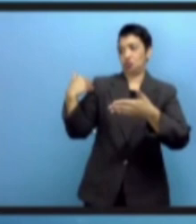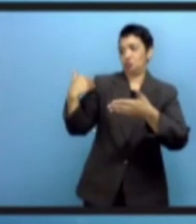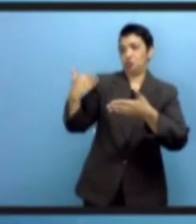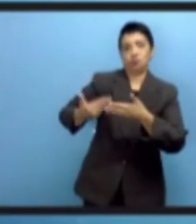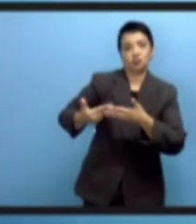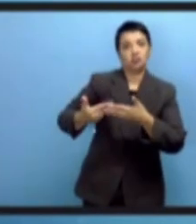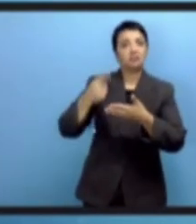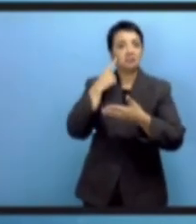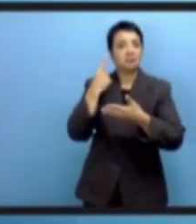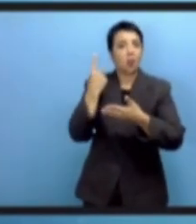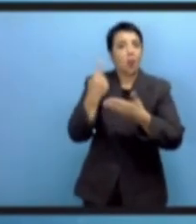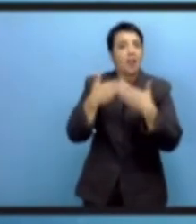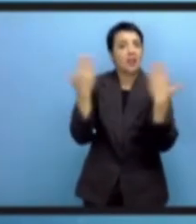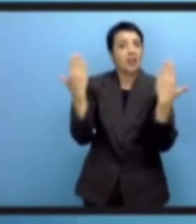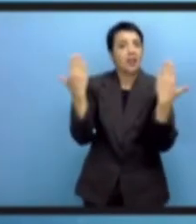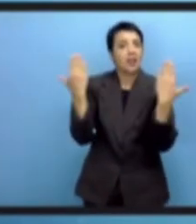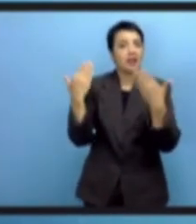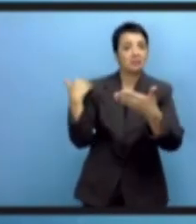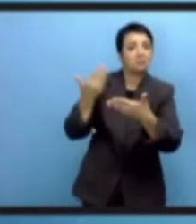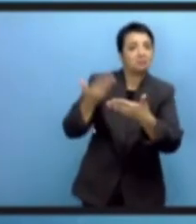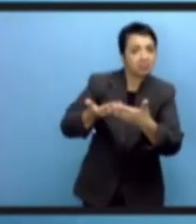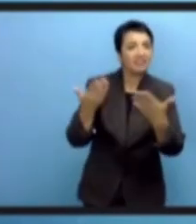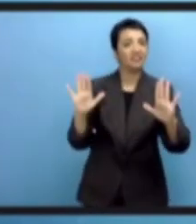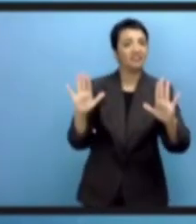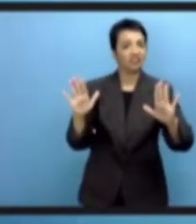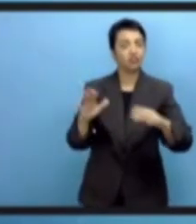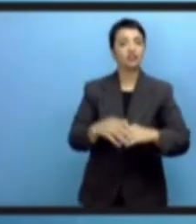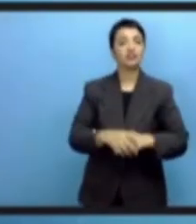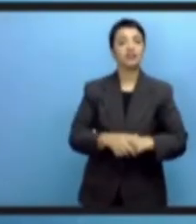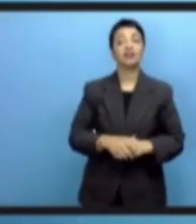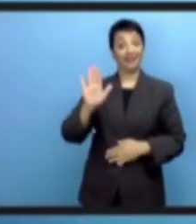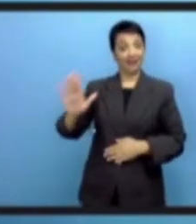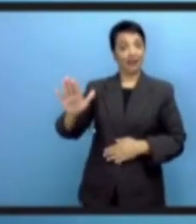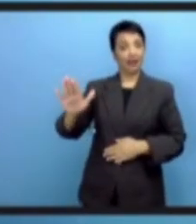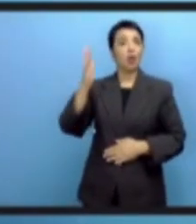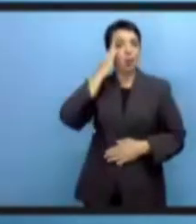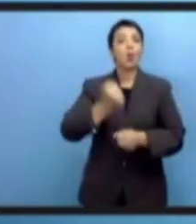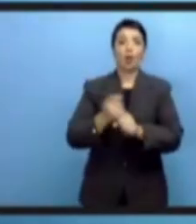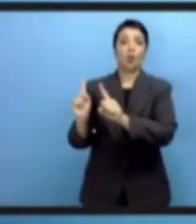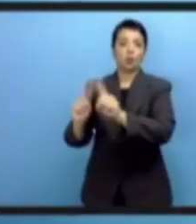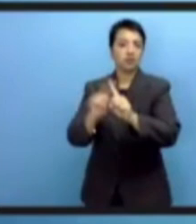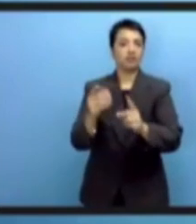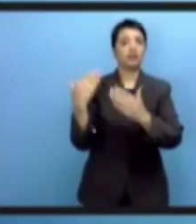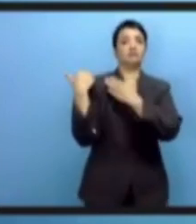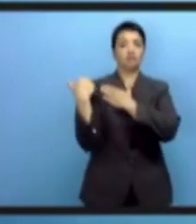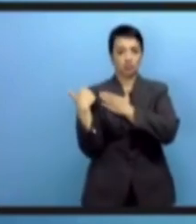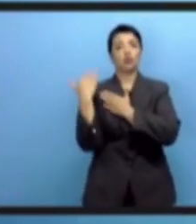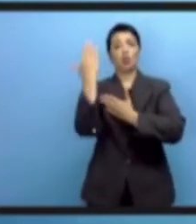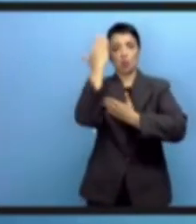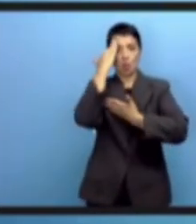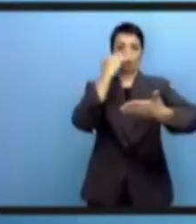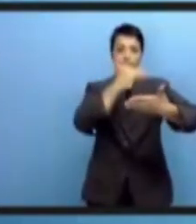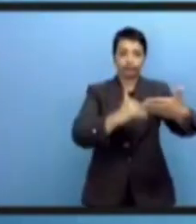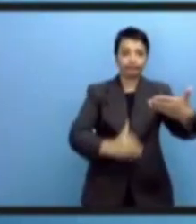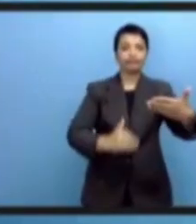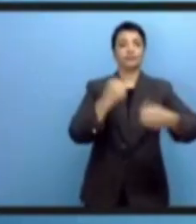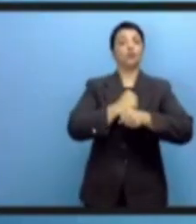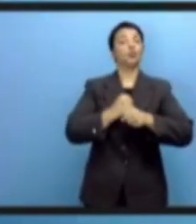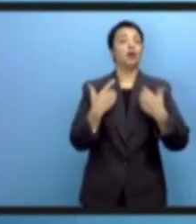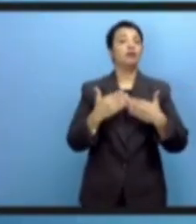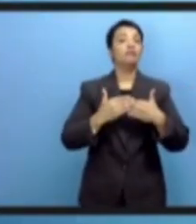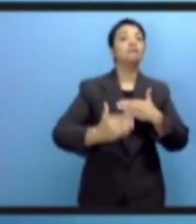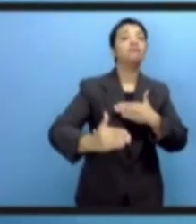цифровым технологиям как раз сконцентрировалась на этом подходе. Форум плюс